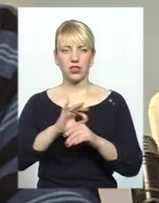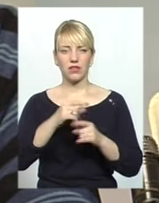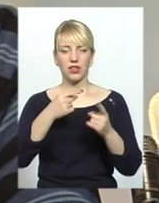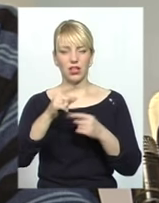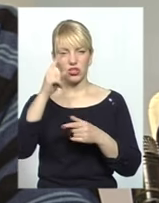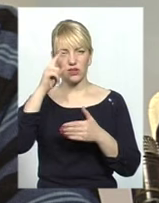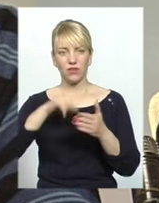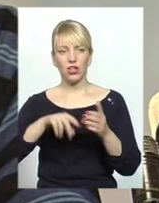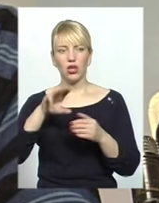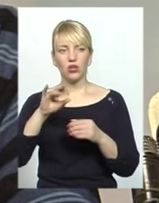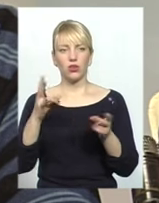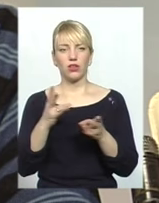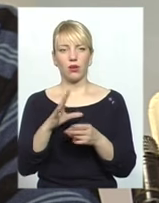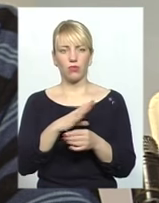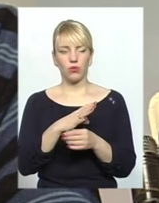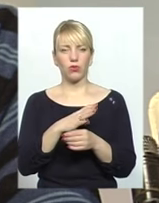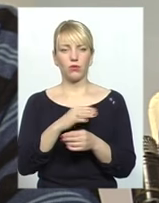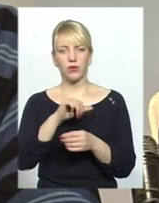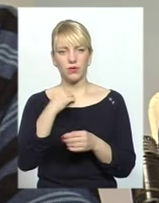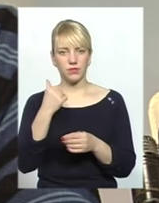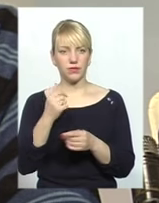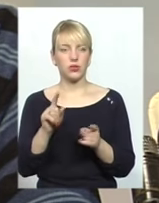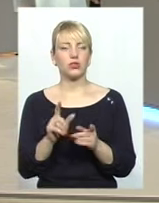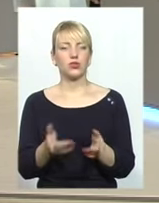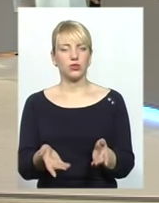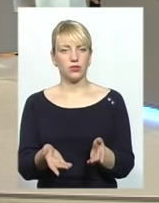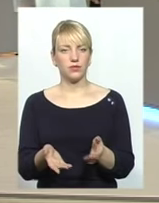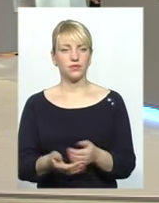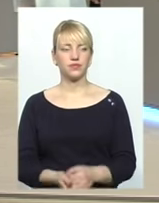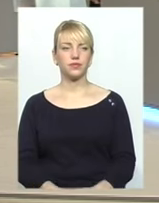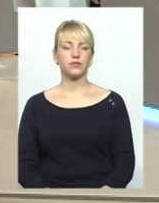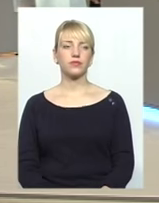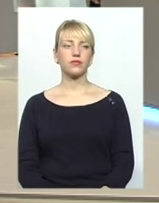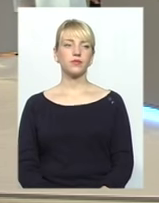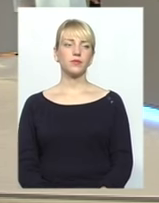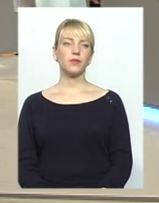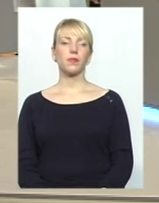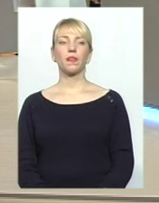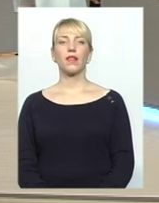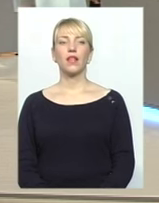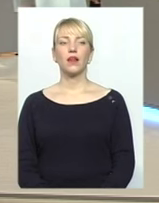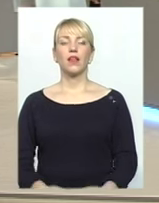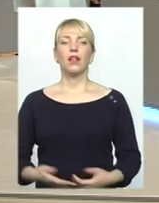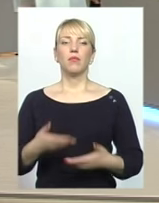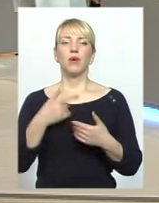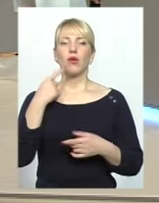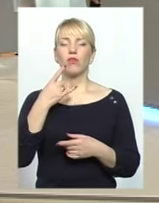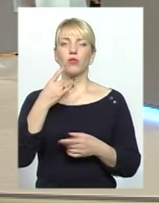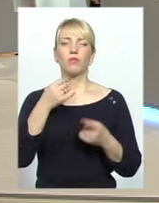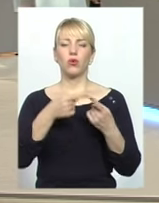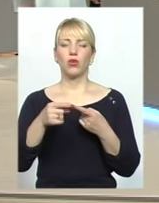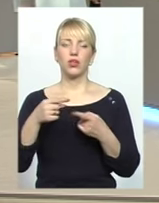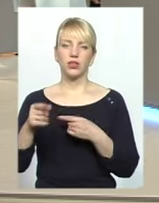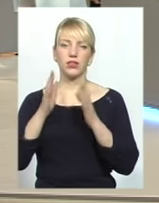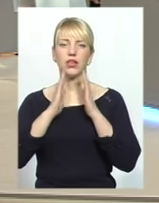робити якісь фізичні дії над ними чи як. Напевно насправді ми говоримо про різних мусульман. Тому що ми